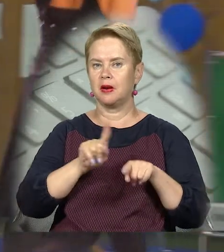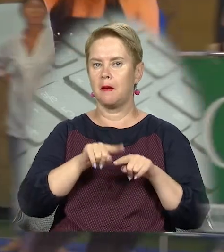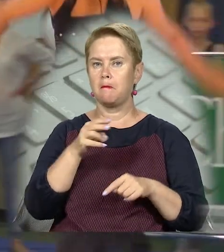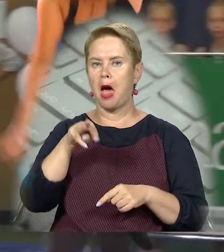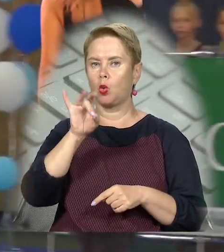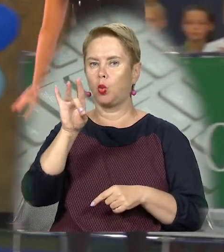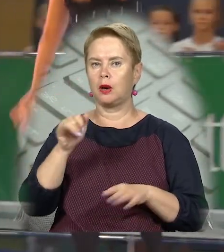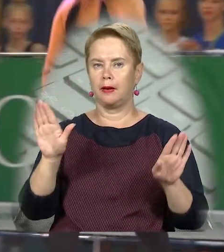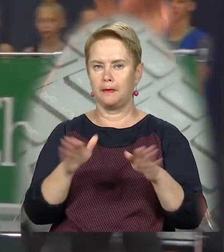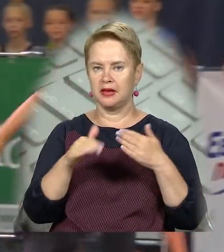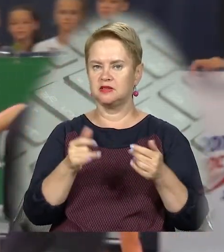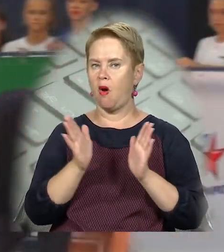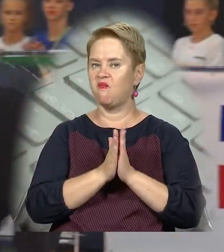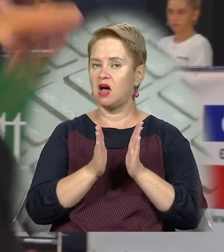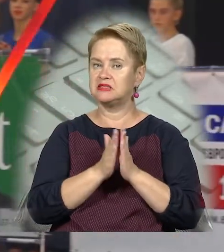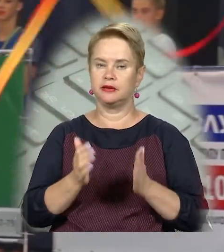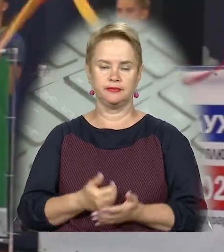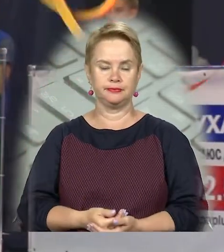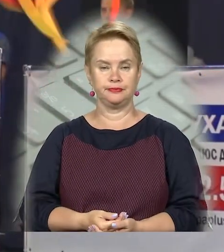Фредді Меркурі викликав овації.